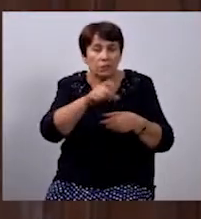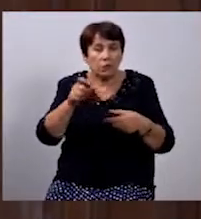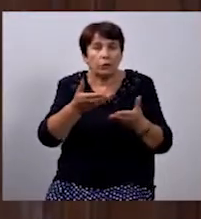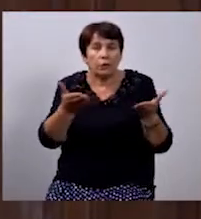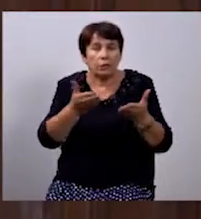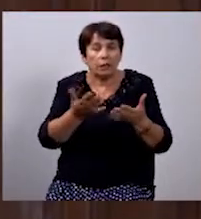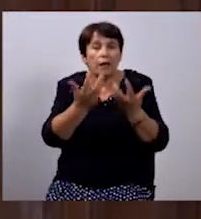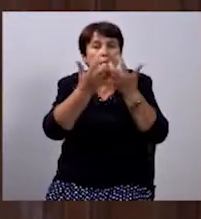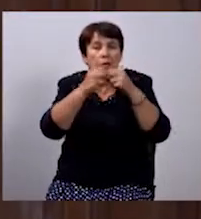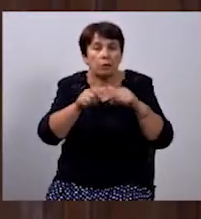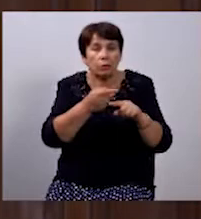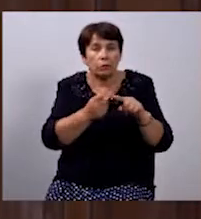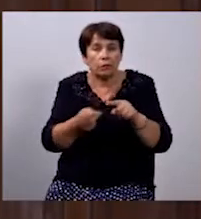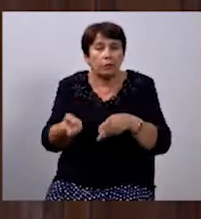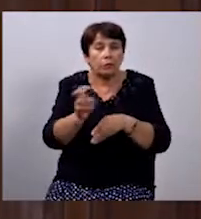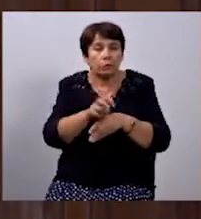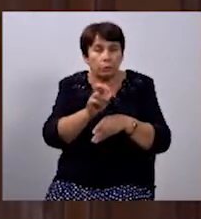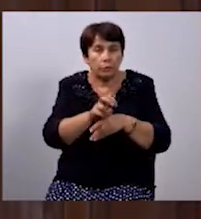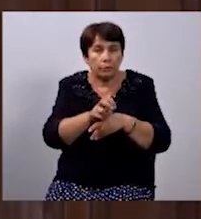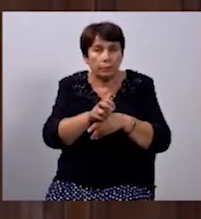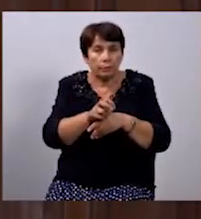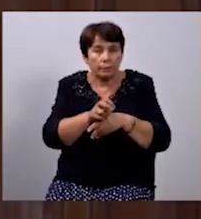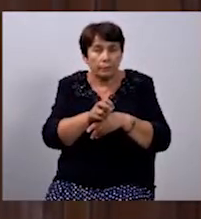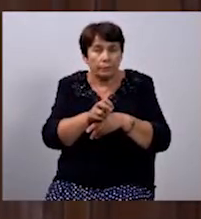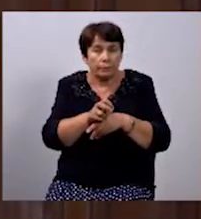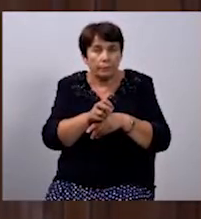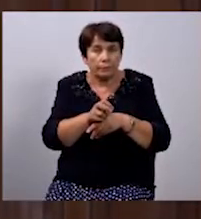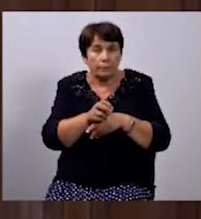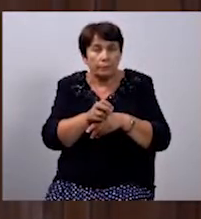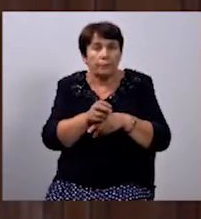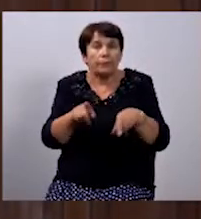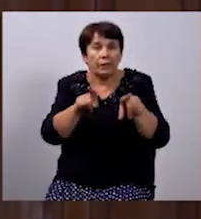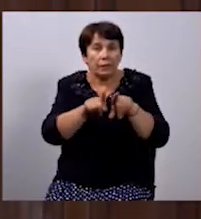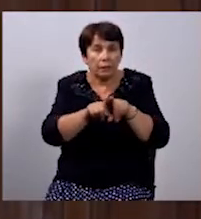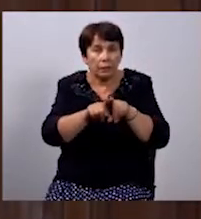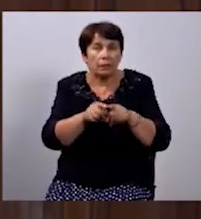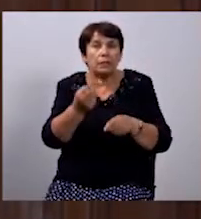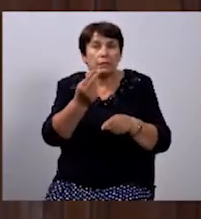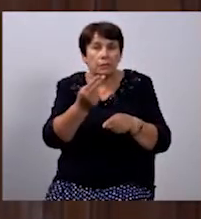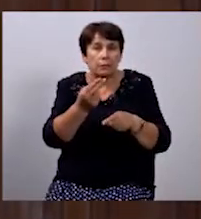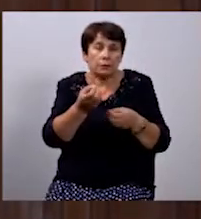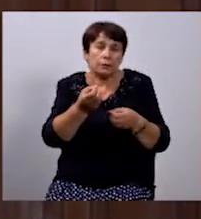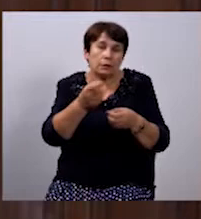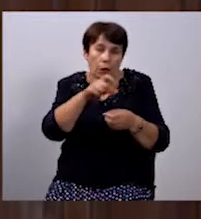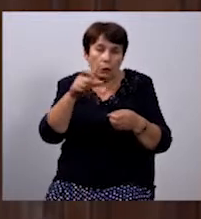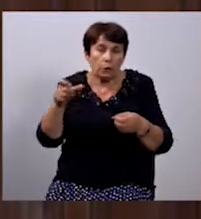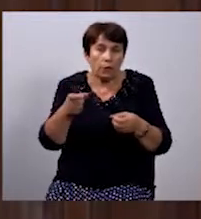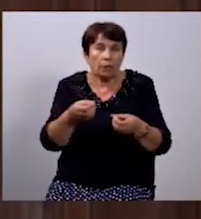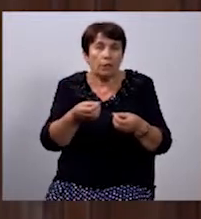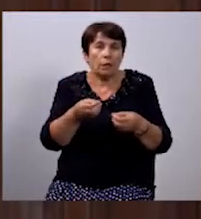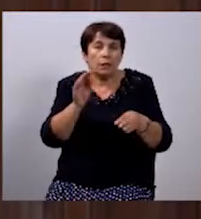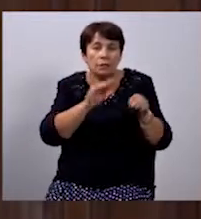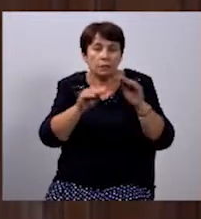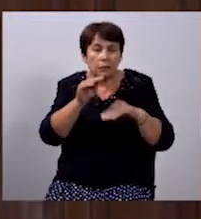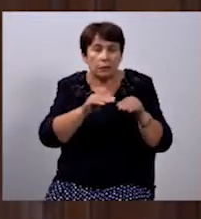рахунок тих людей, які будуть, таких цивільних, приходити, якщо будуть складати